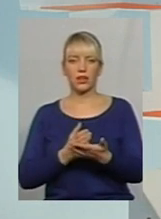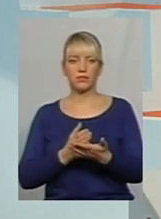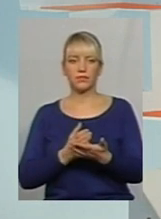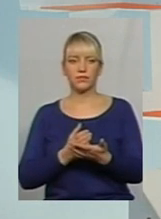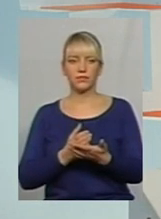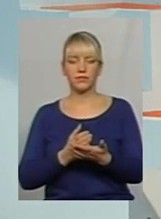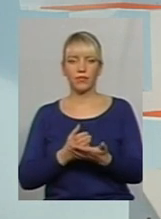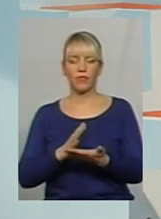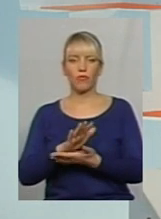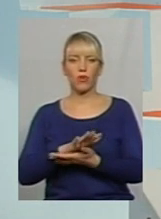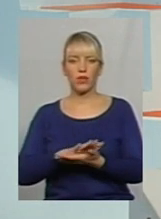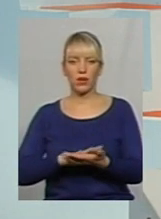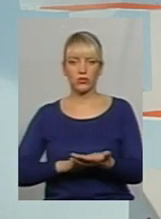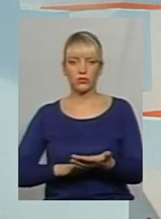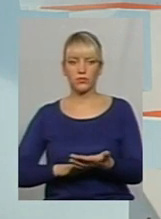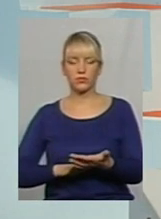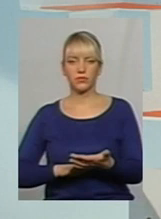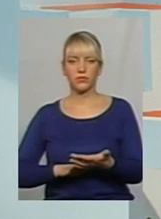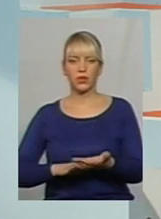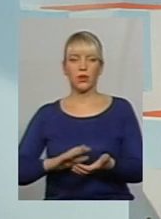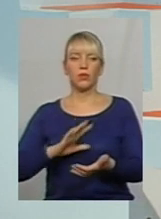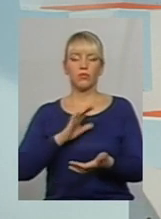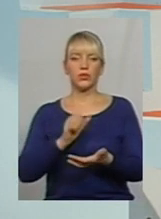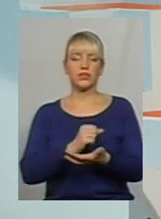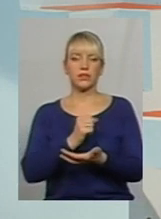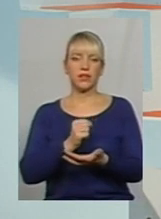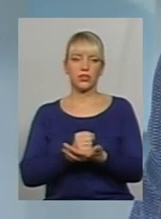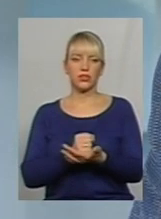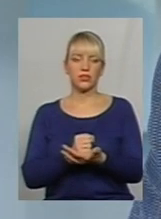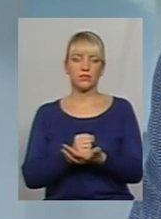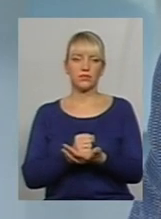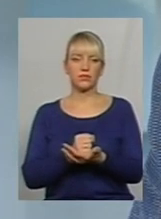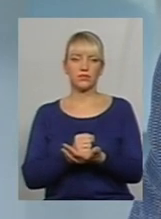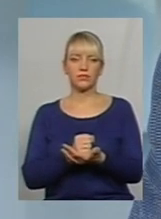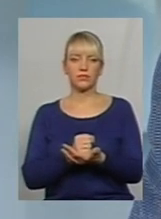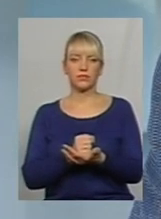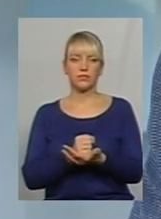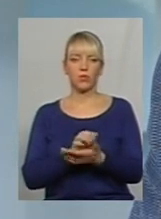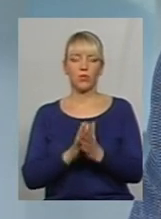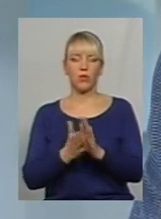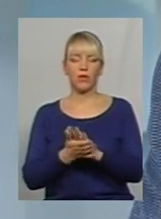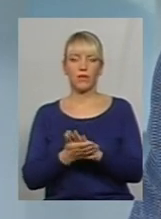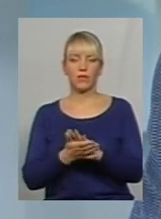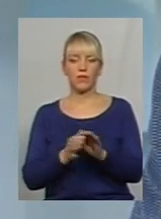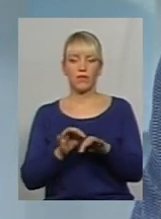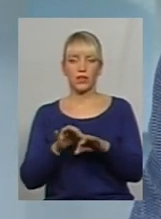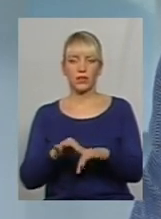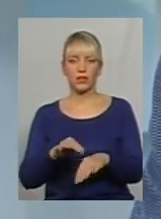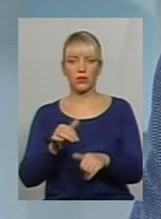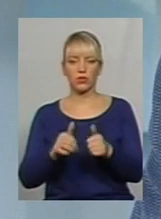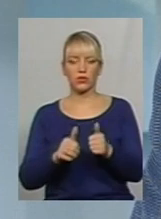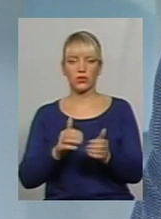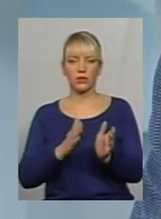в подальшому були затверджені умови проведення конкурсу,